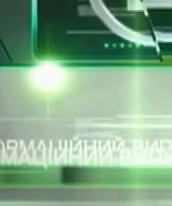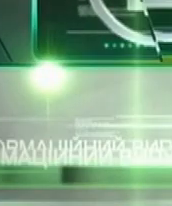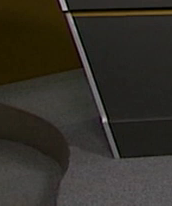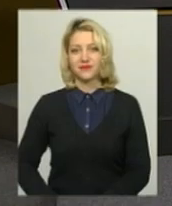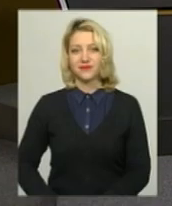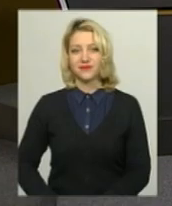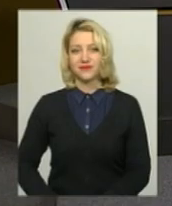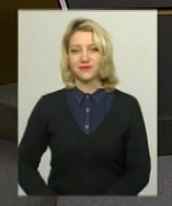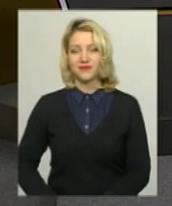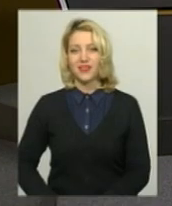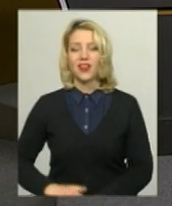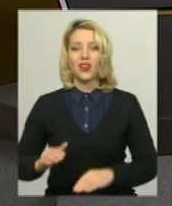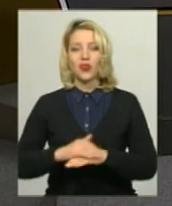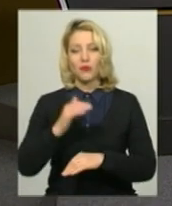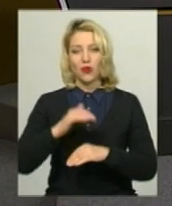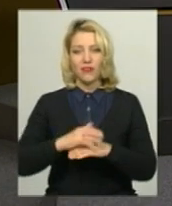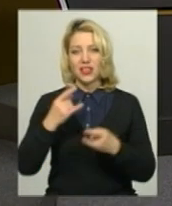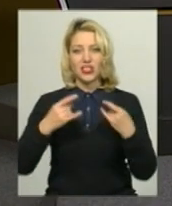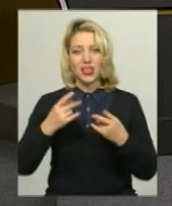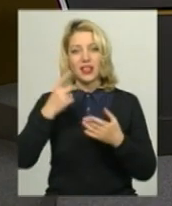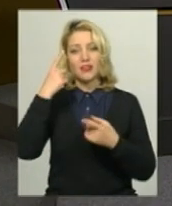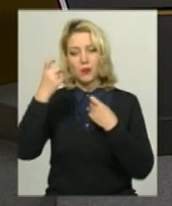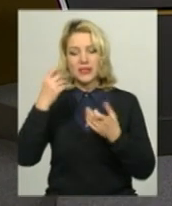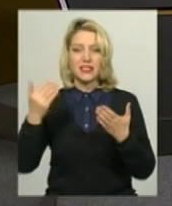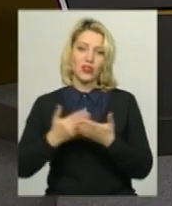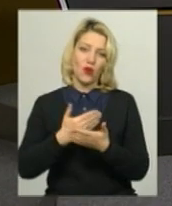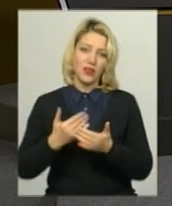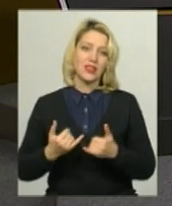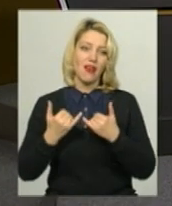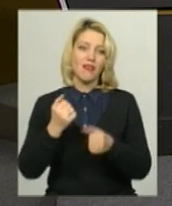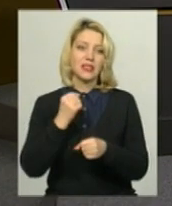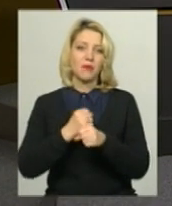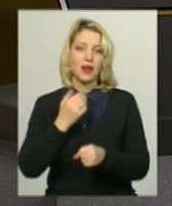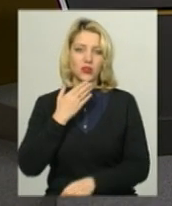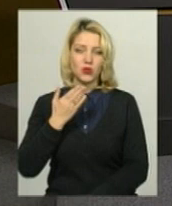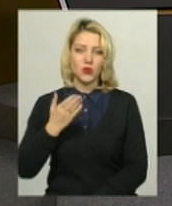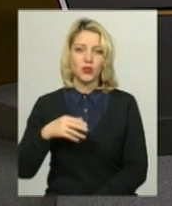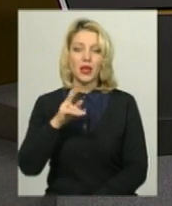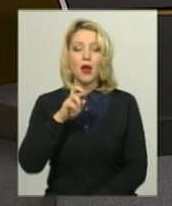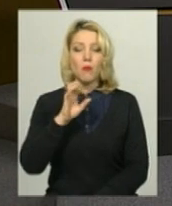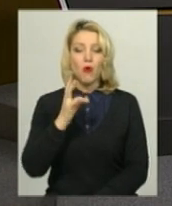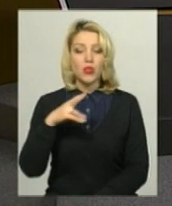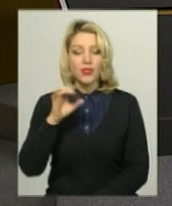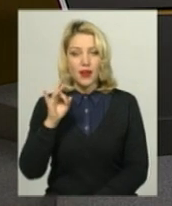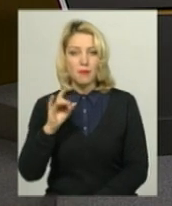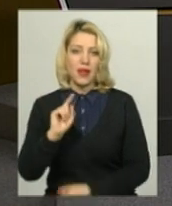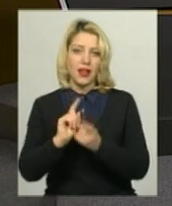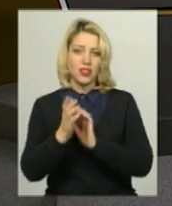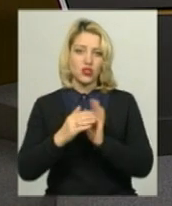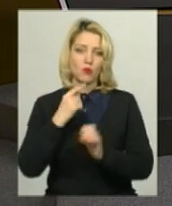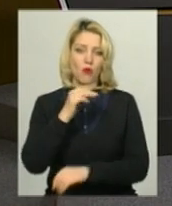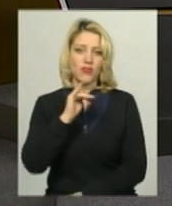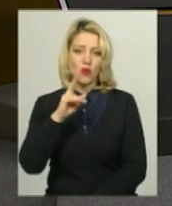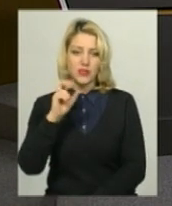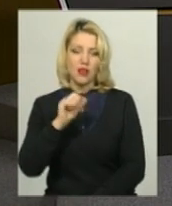Музика Доброго вечора, ефірі інформаційний випуск новин. У студії для вас працює ведуча Вікторія Бондар, переклад на жестову